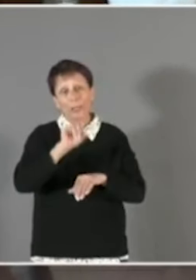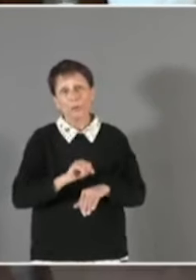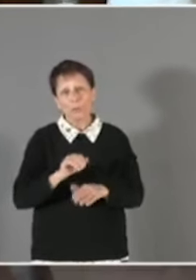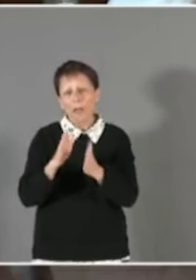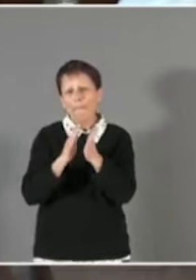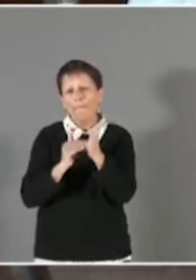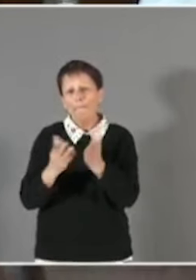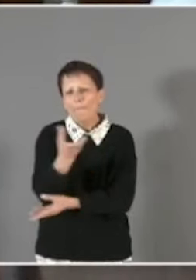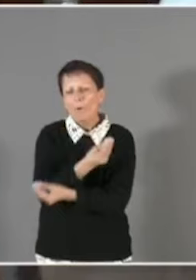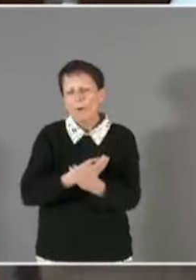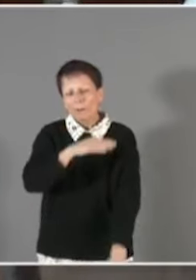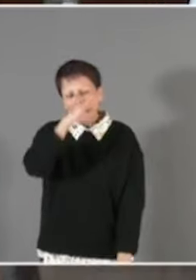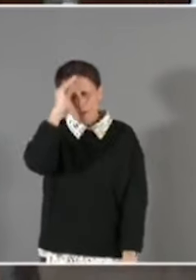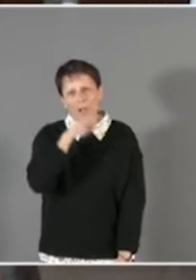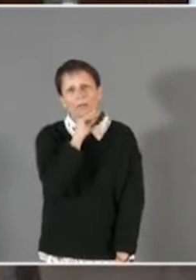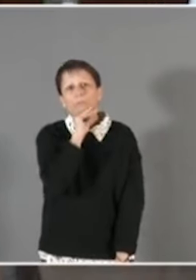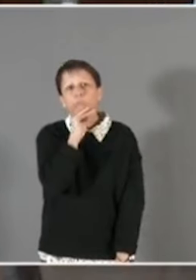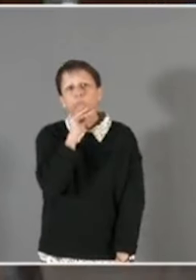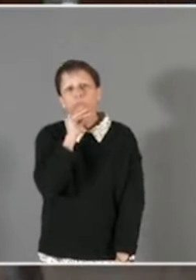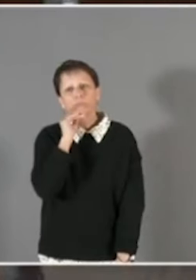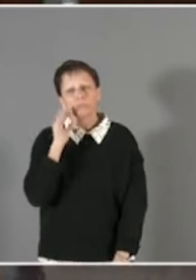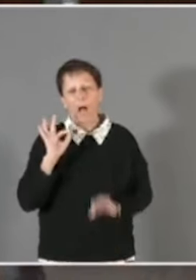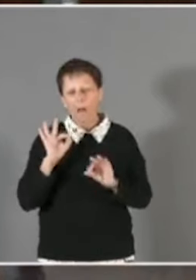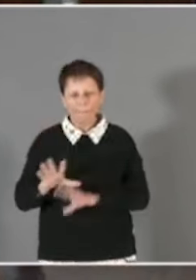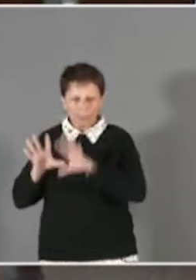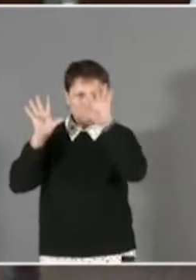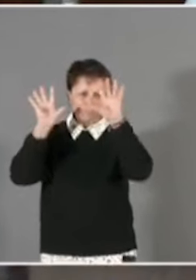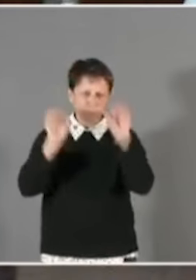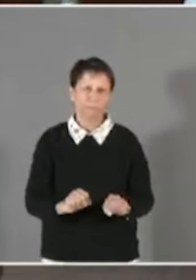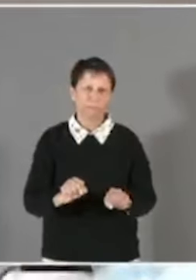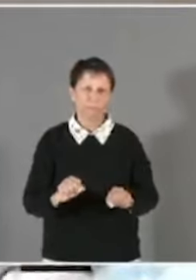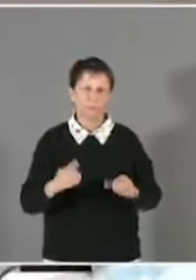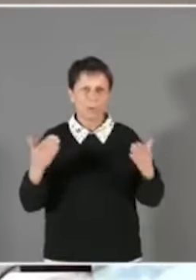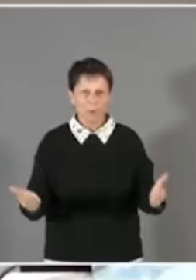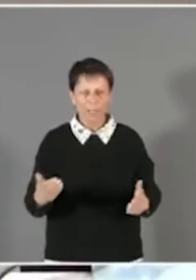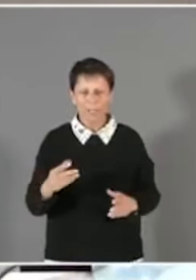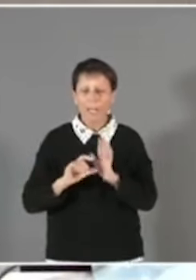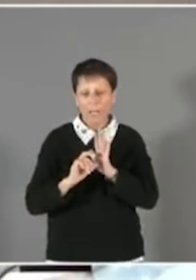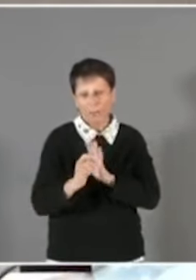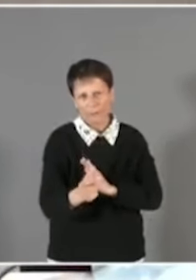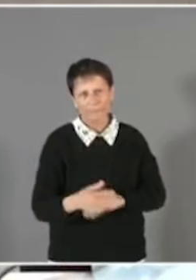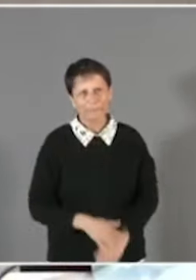ont ras le bol, ras le bol de ces occupations et de ces conséquences. Merci Monsieur le Sénateur.